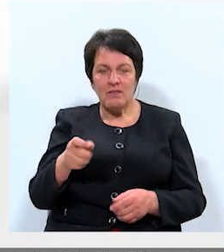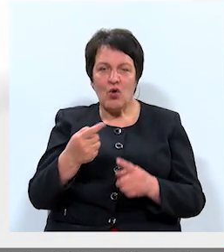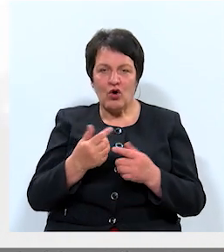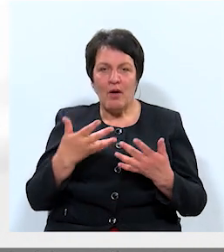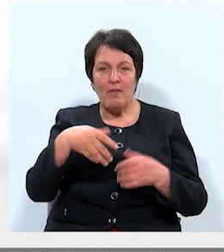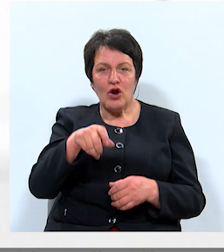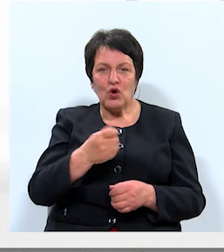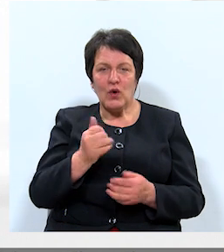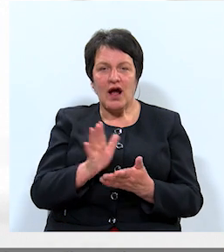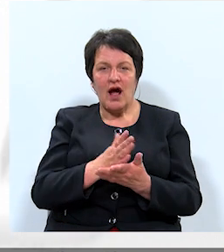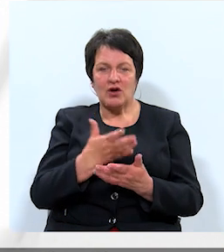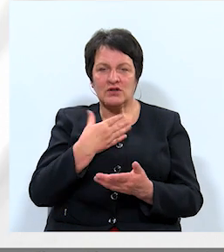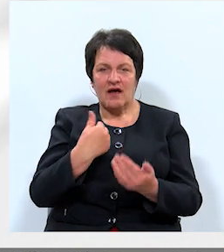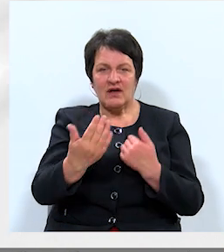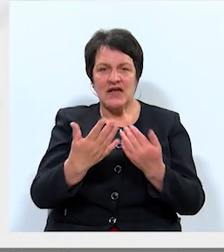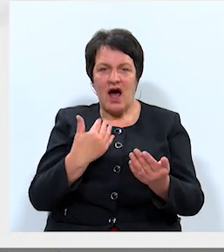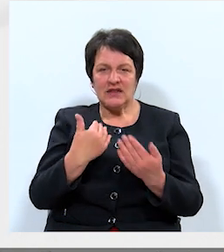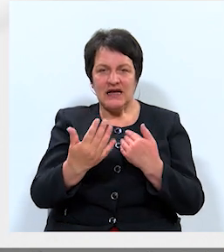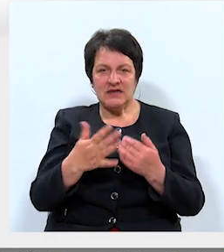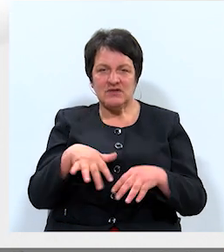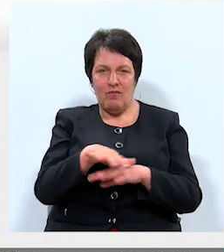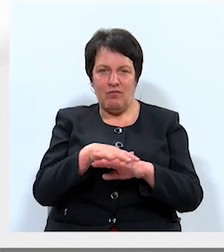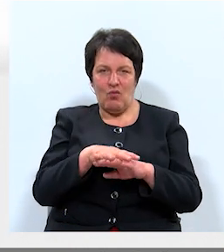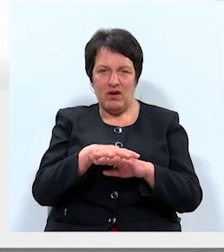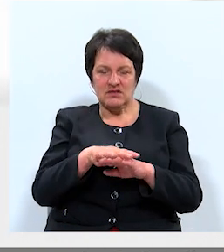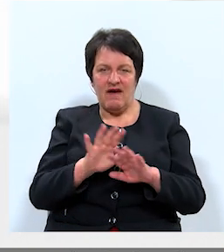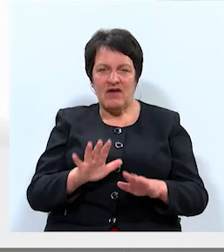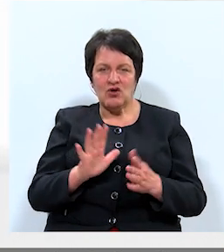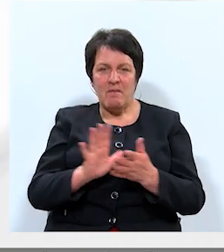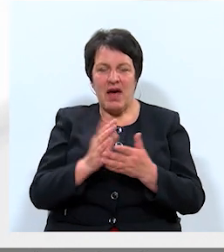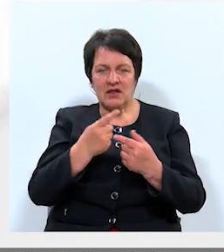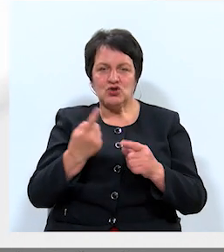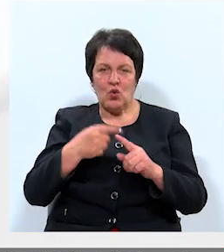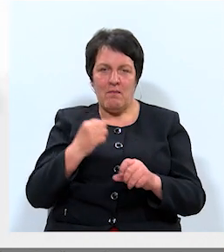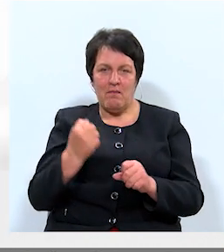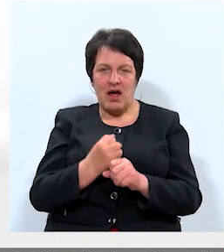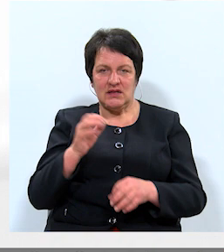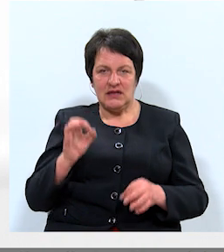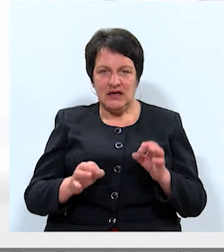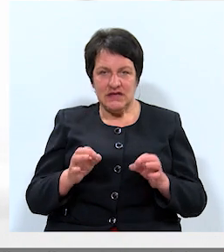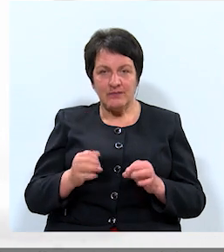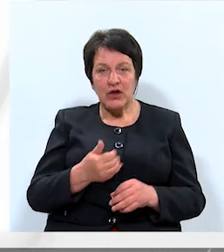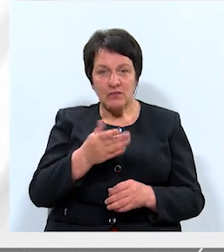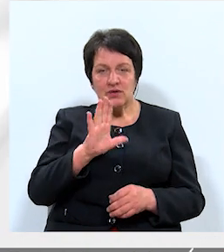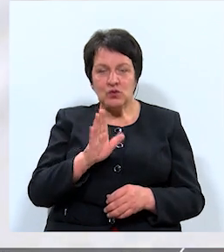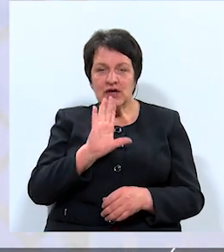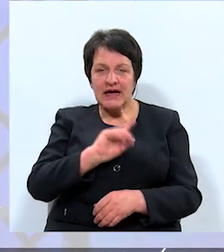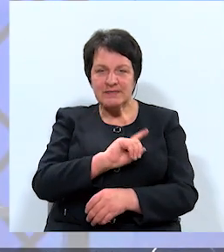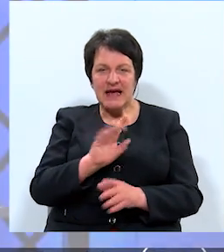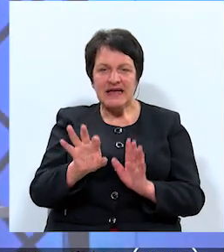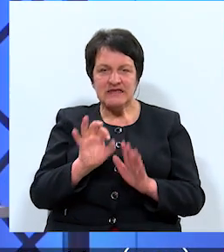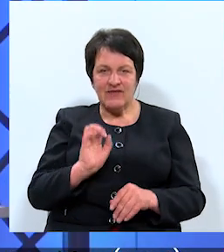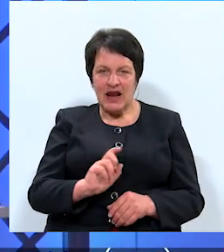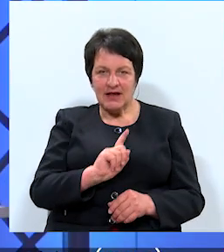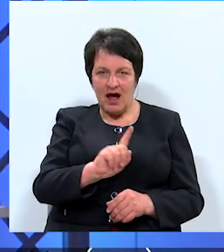politiķi, kuri kārto savas attiecības publiski, vietējos mēdījos un pat tiesā. Jums būs iespēja izvēlēties